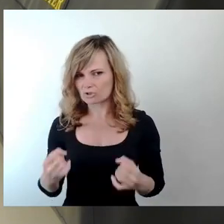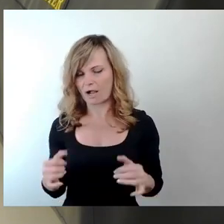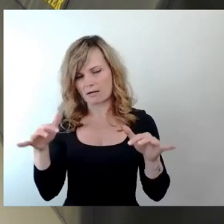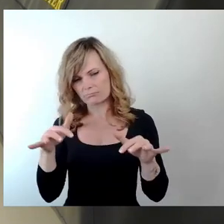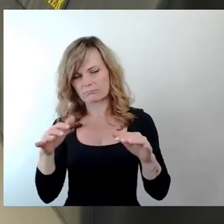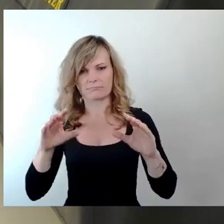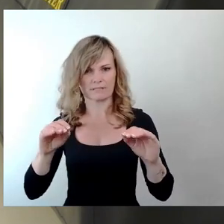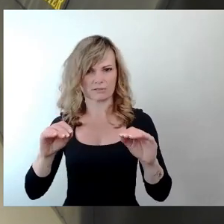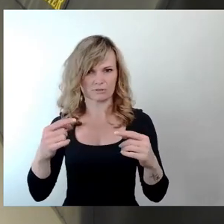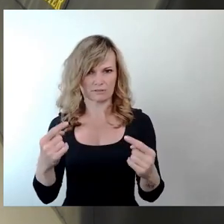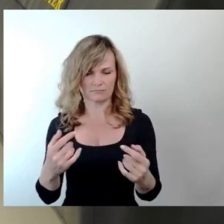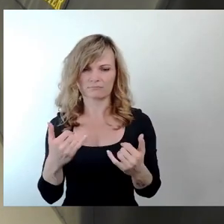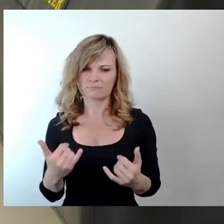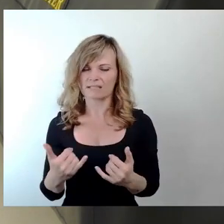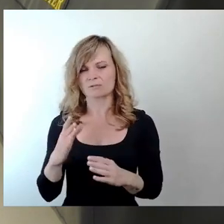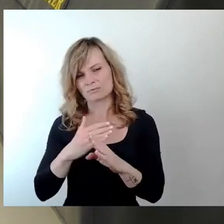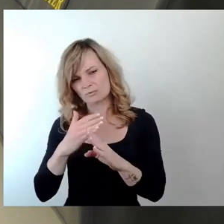im Mittelfeld sind.